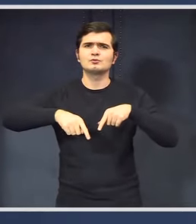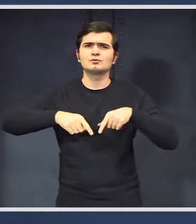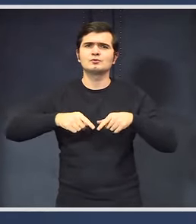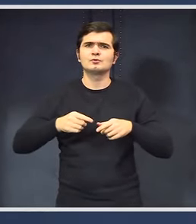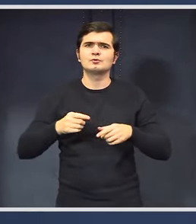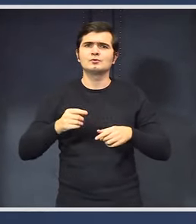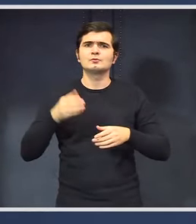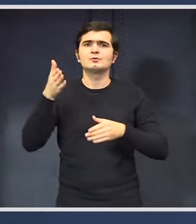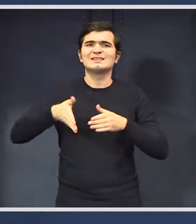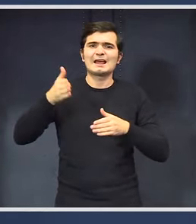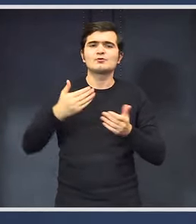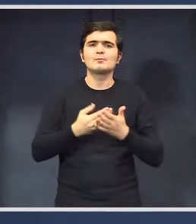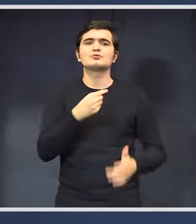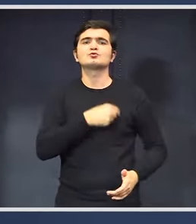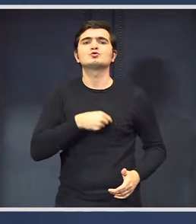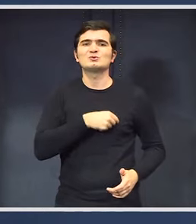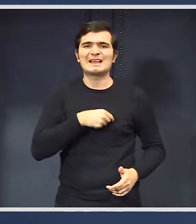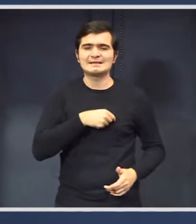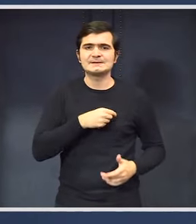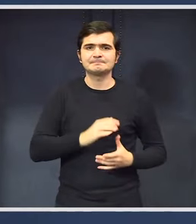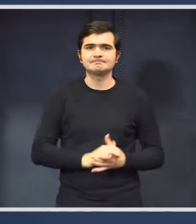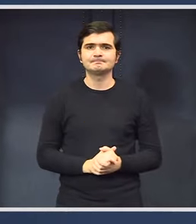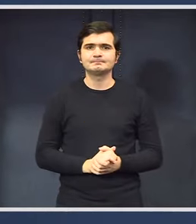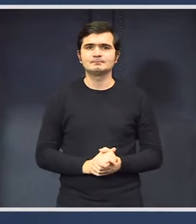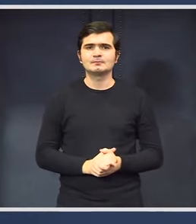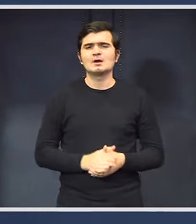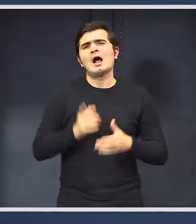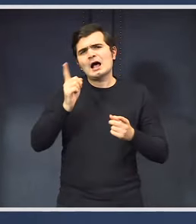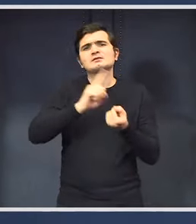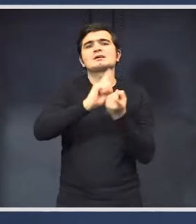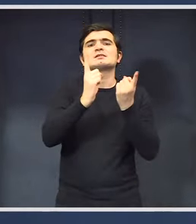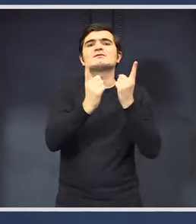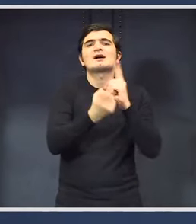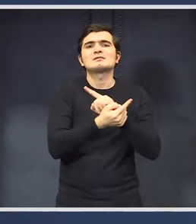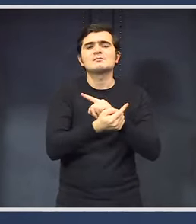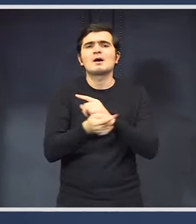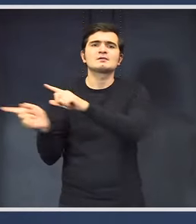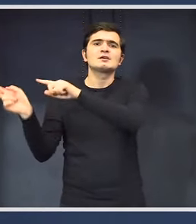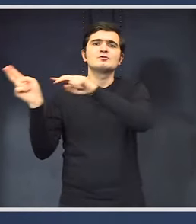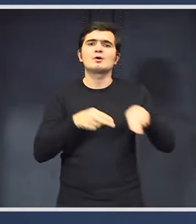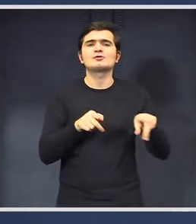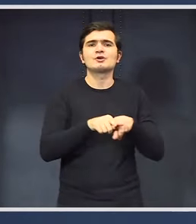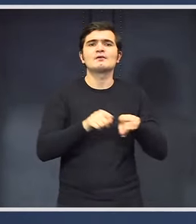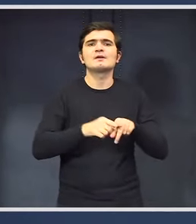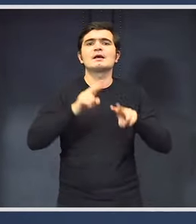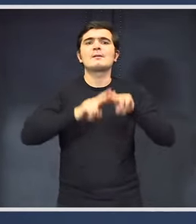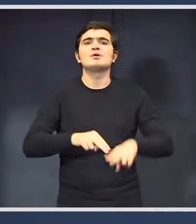pentru studenți. Se modifică și revine la 50%.